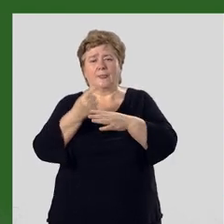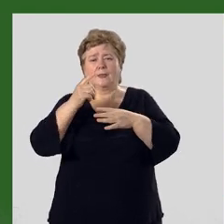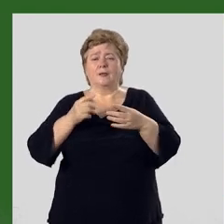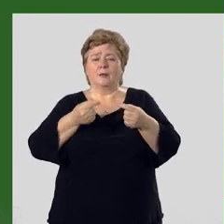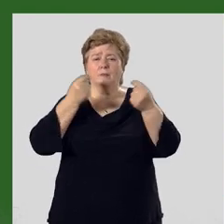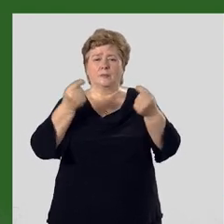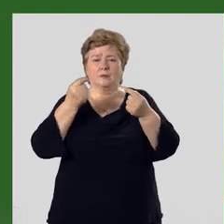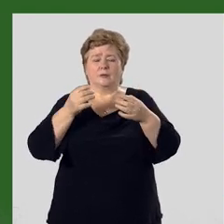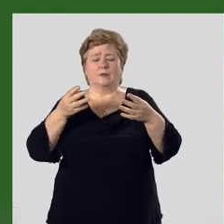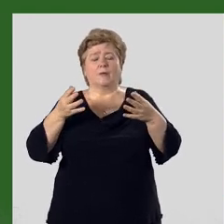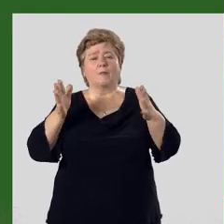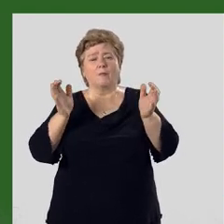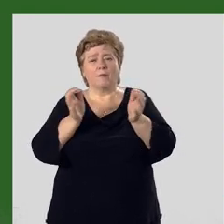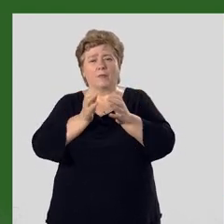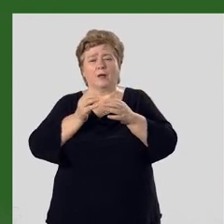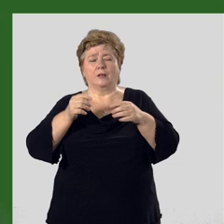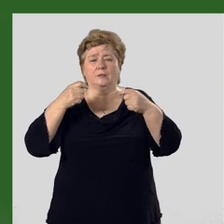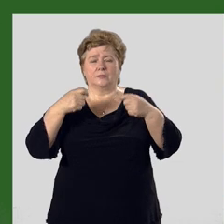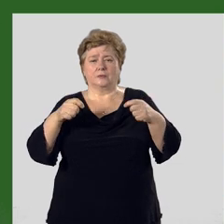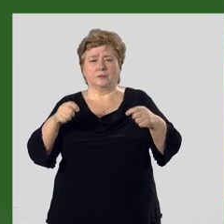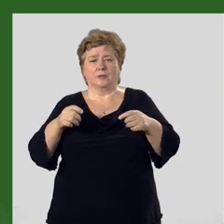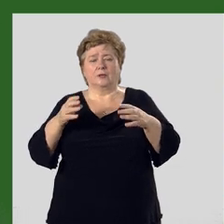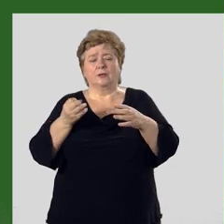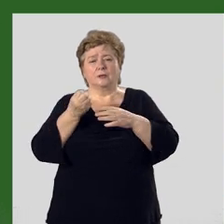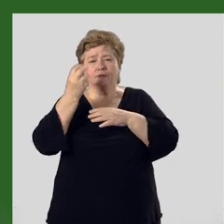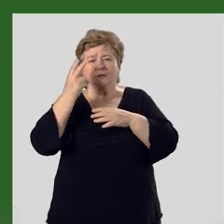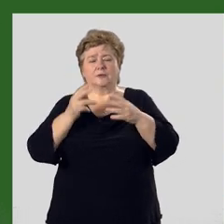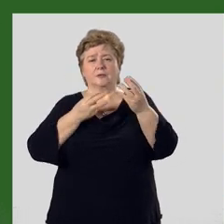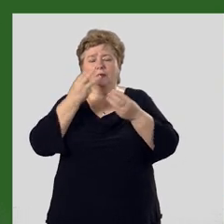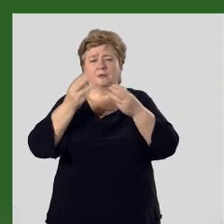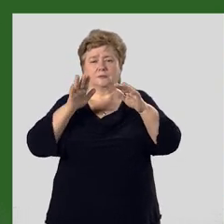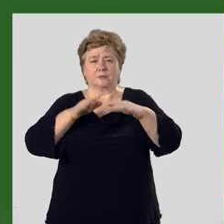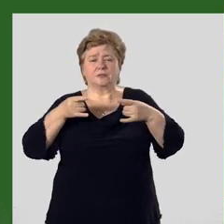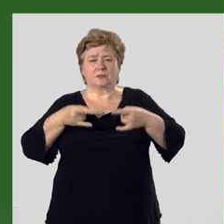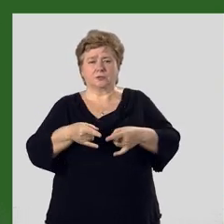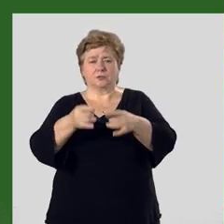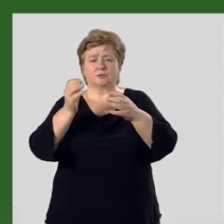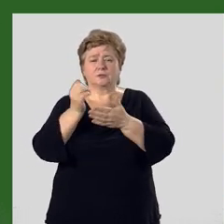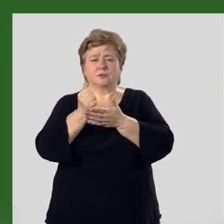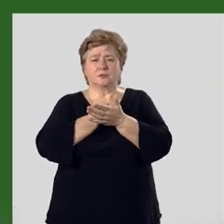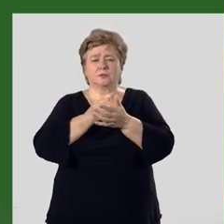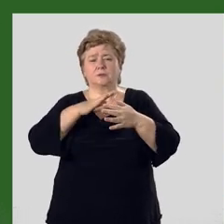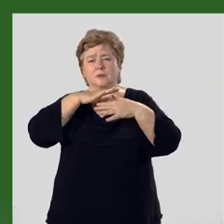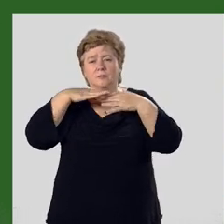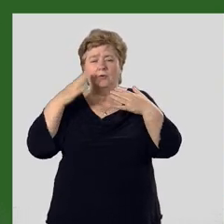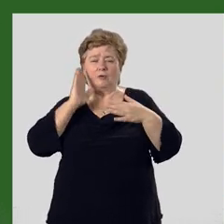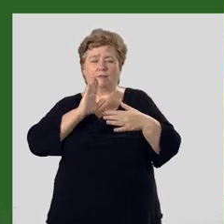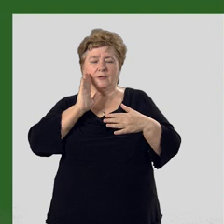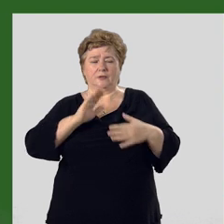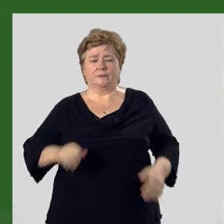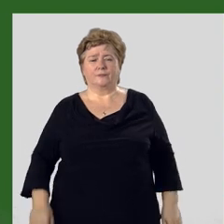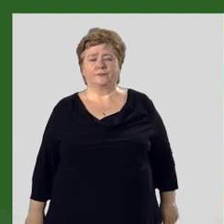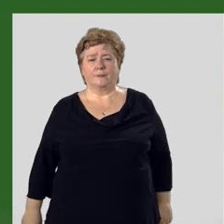мелкими, малопродуктивными. Большинство нефтяных и газовых месторождений содержат много воды.